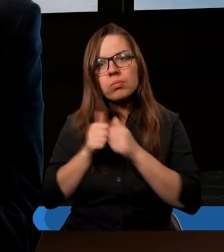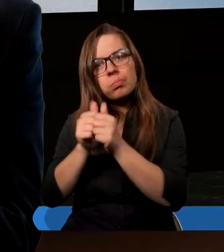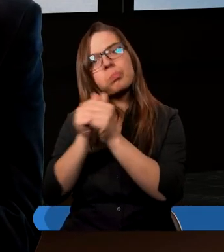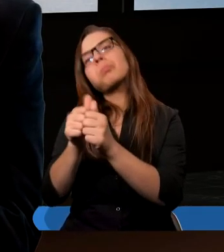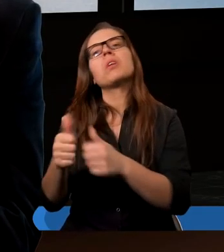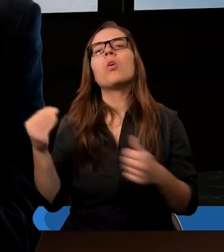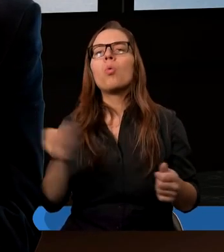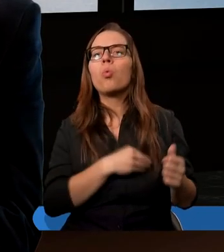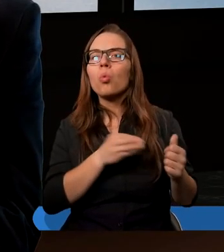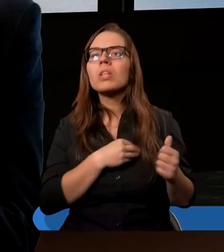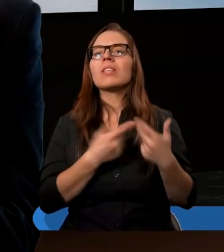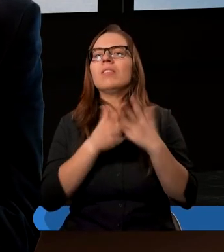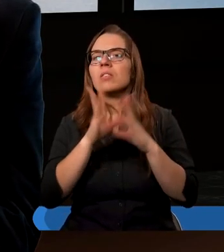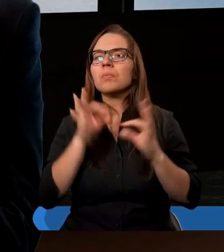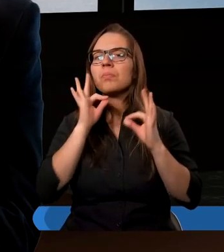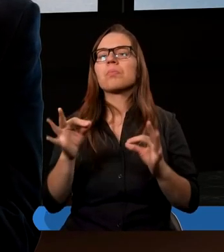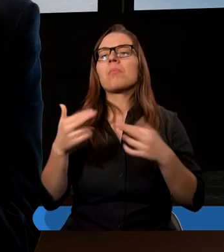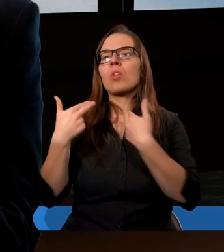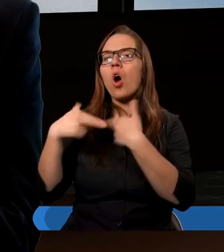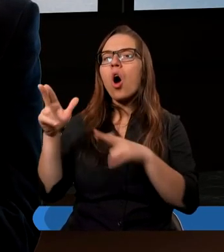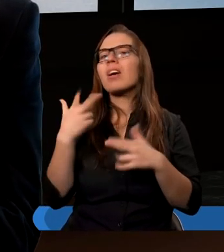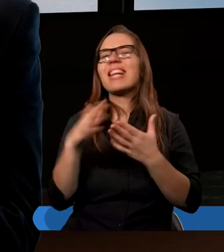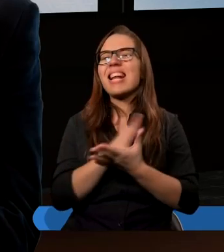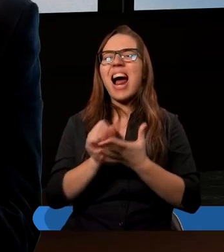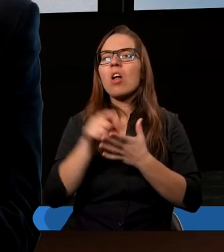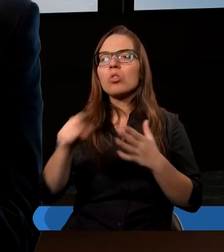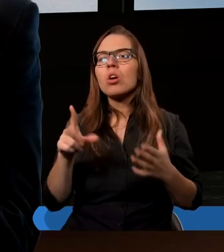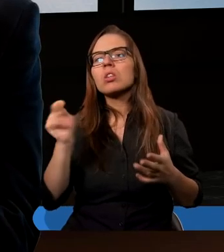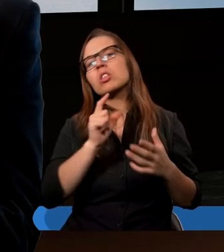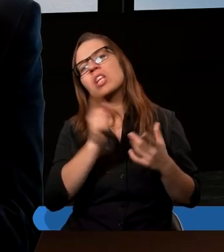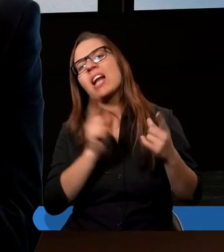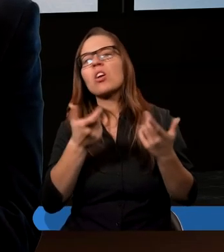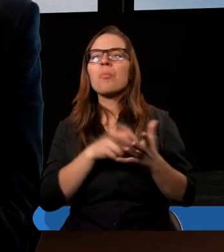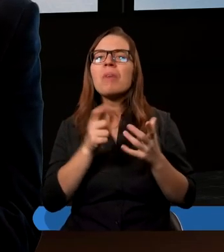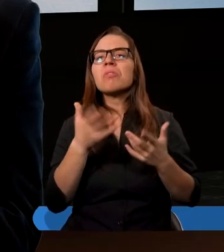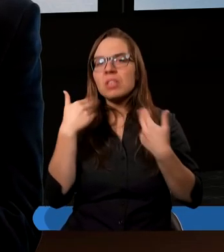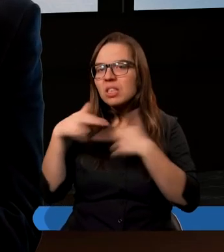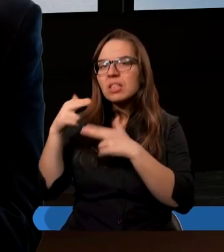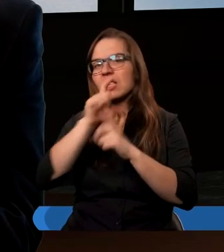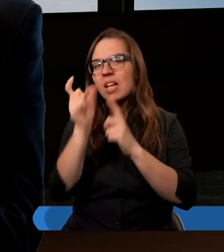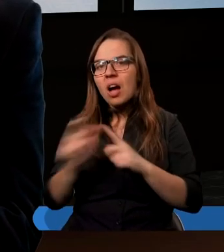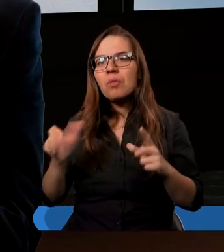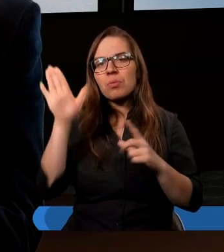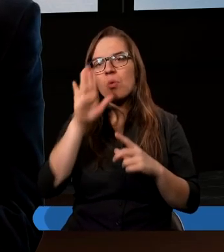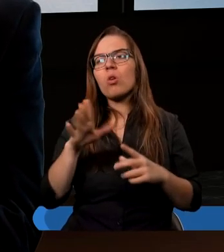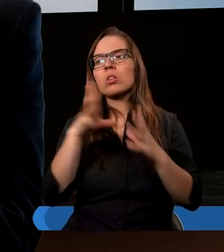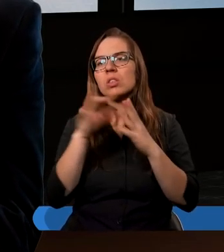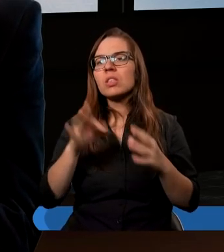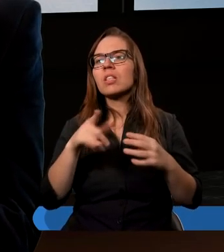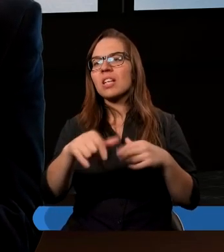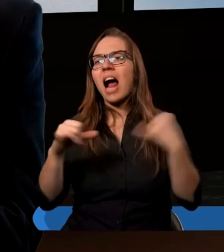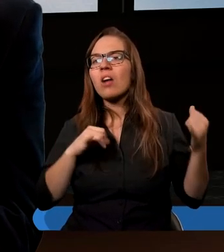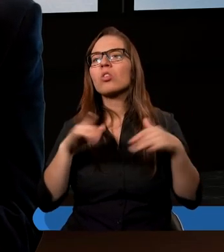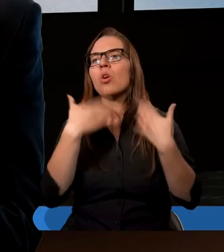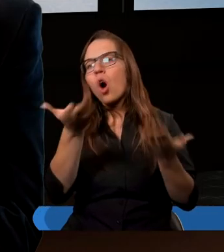będąc uczciwymi, a więc oddawali niezależnie od tego, że kusiło zatrzymanie, że rozpacz zaglądała w oczy,